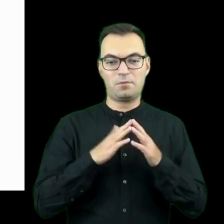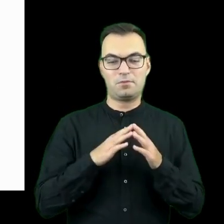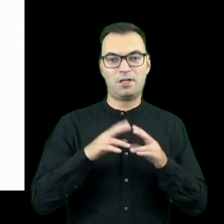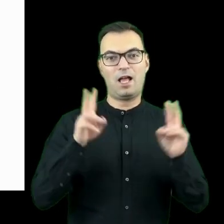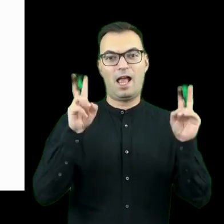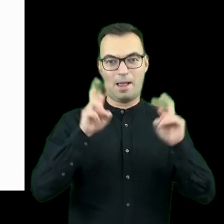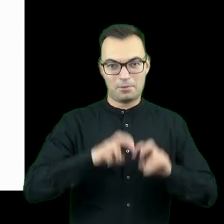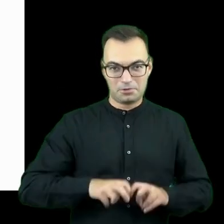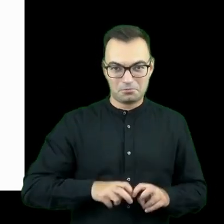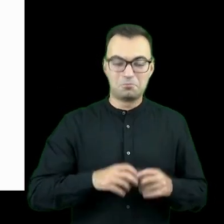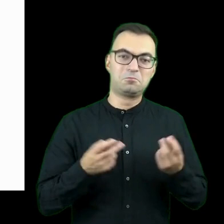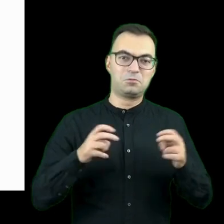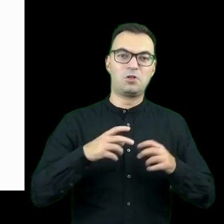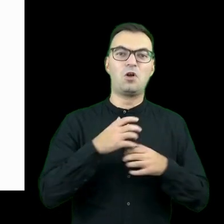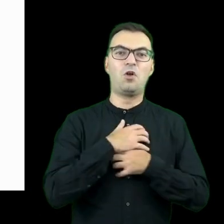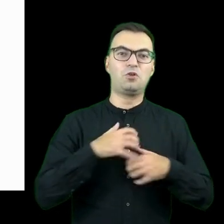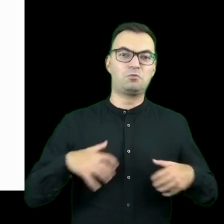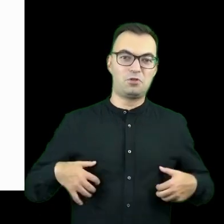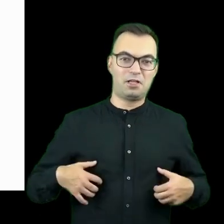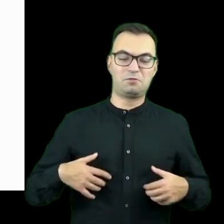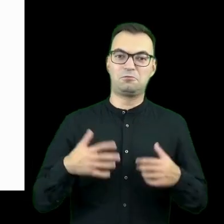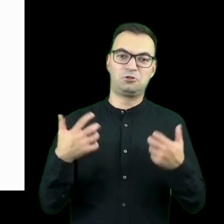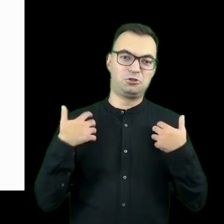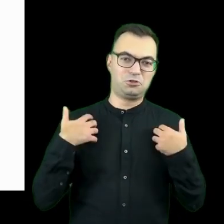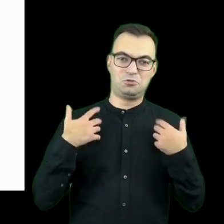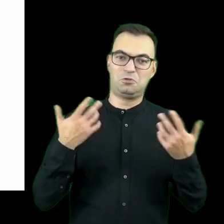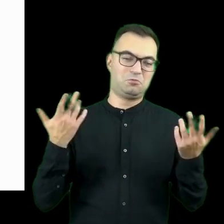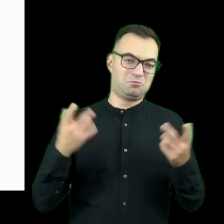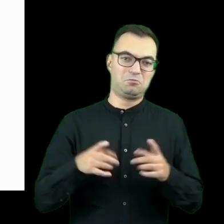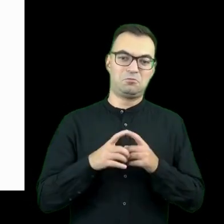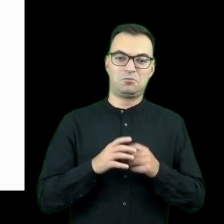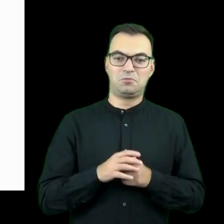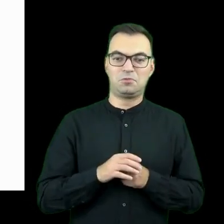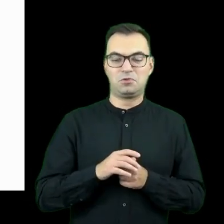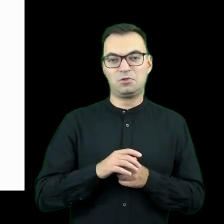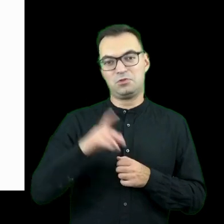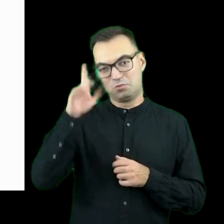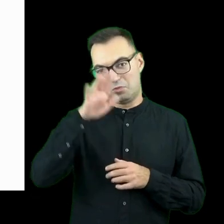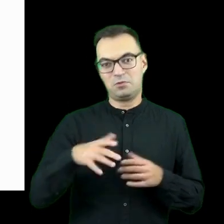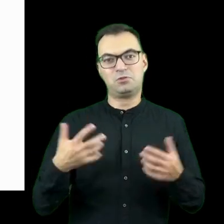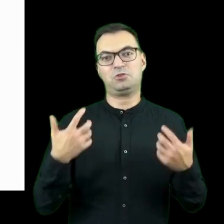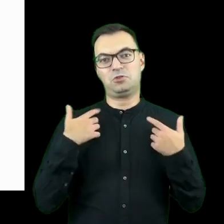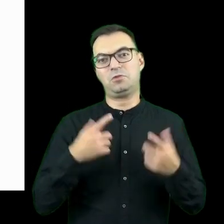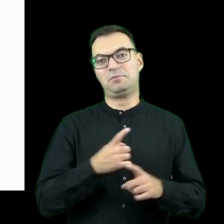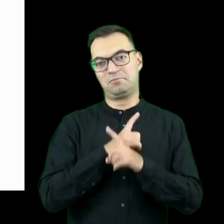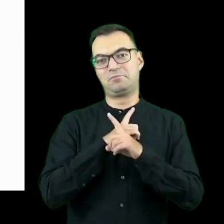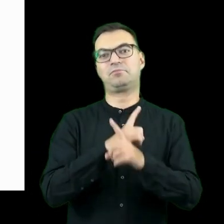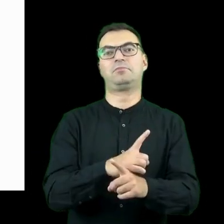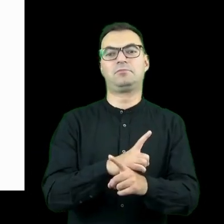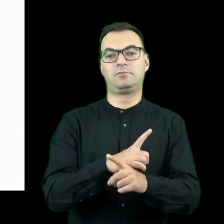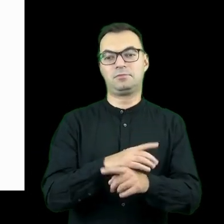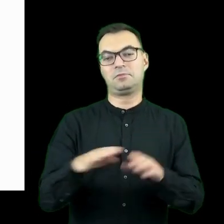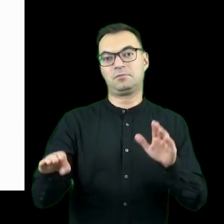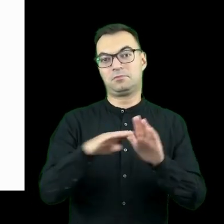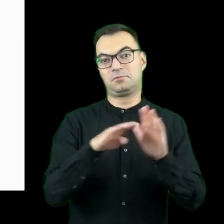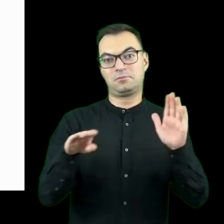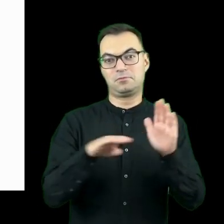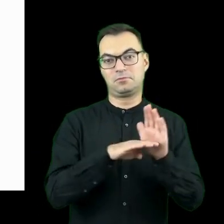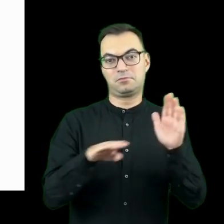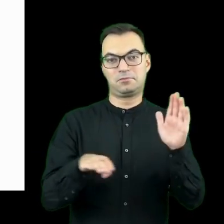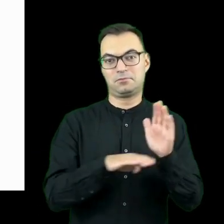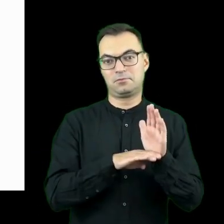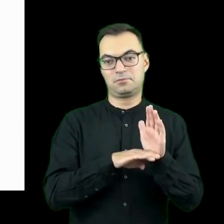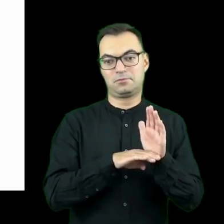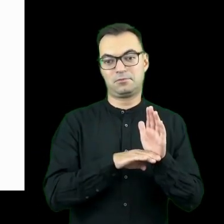i stworzyli gospodarstwo, które żyło zgodnie, gospodarstwo społeczne, które żyło zgodnie z zasadami,